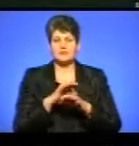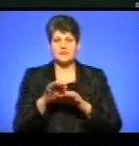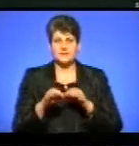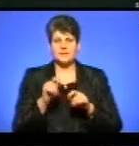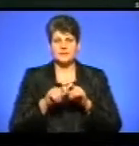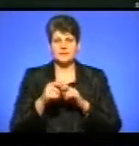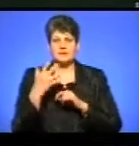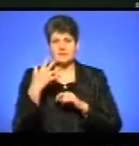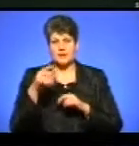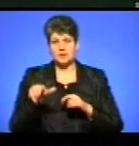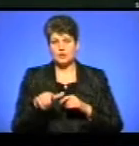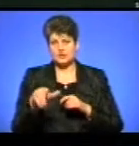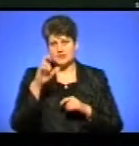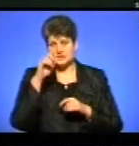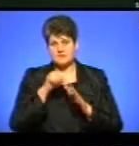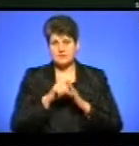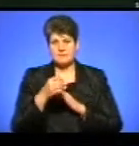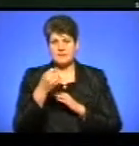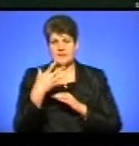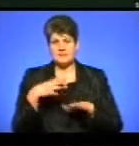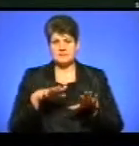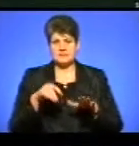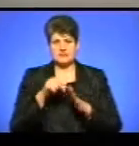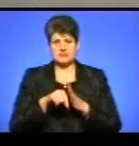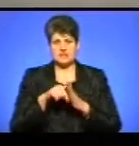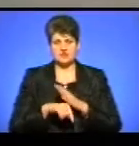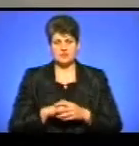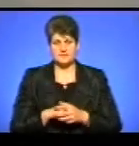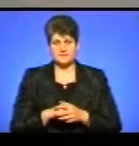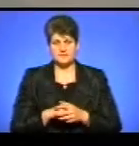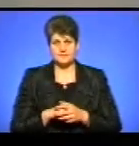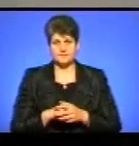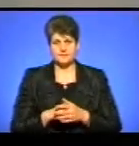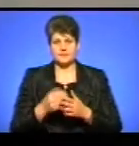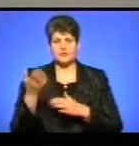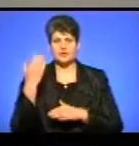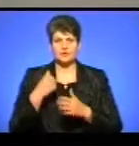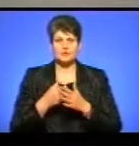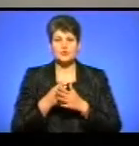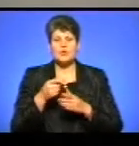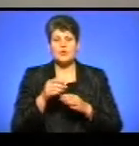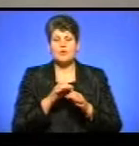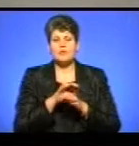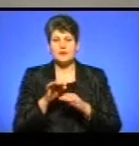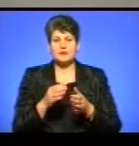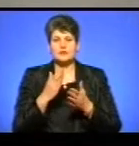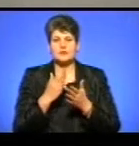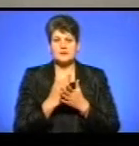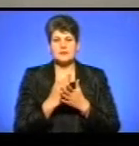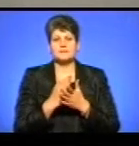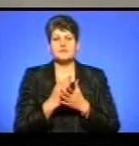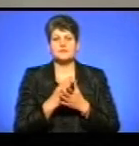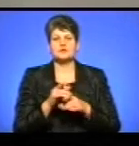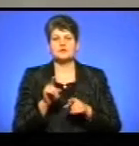доріг державного значення і 15 місцевого. Метою цього проєкту є запобігання